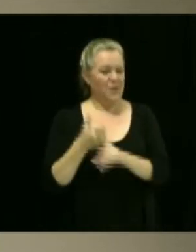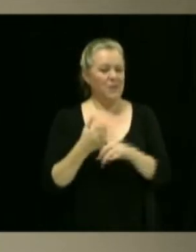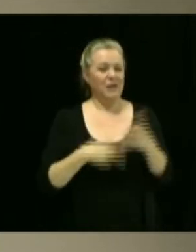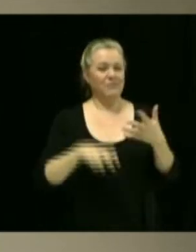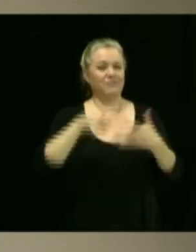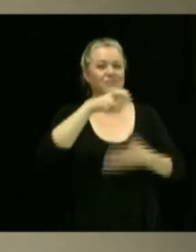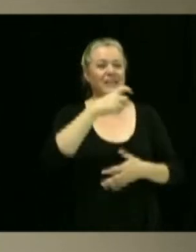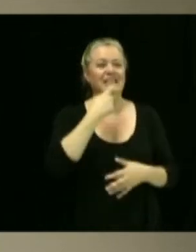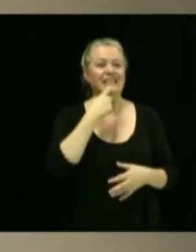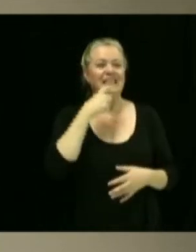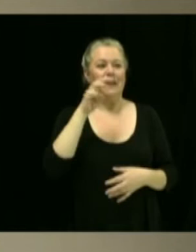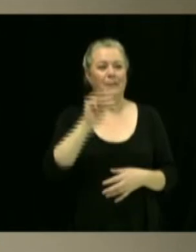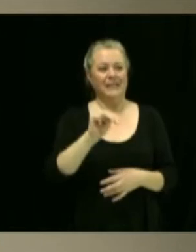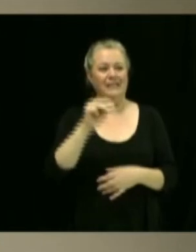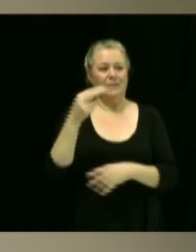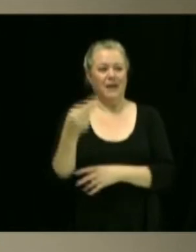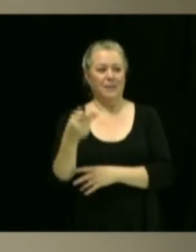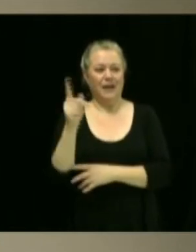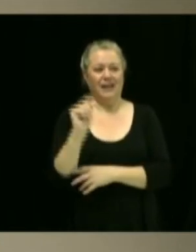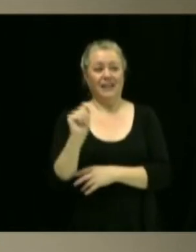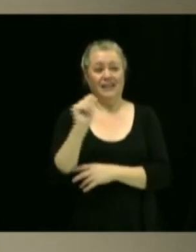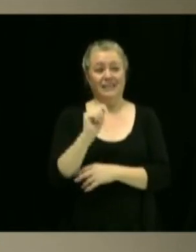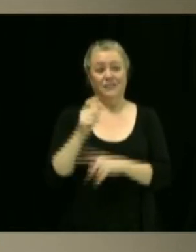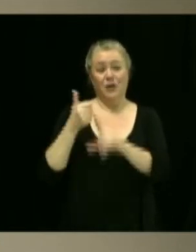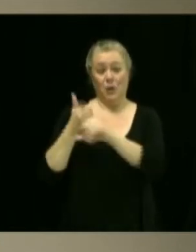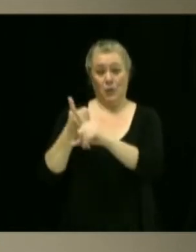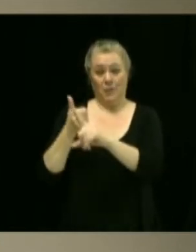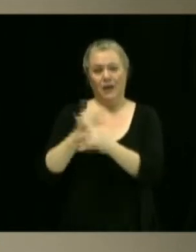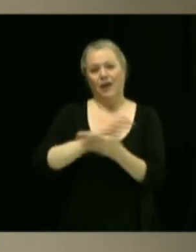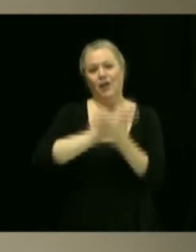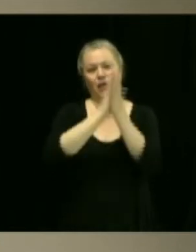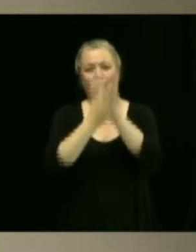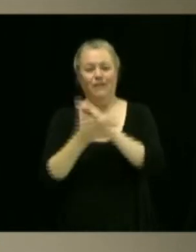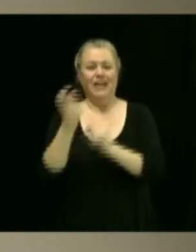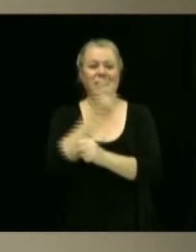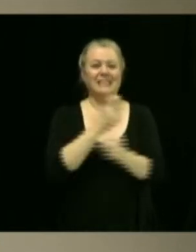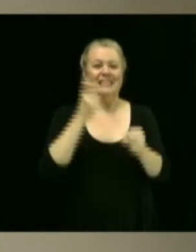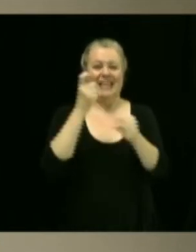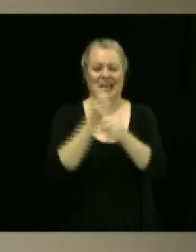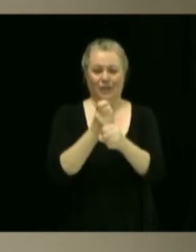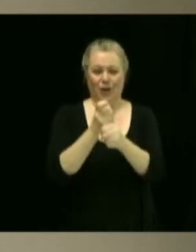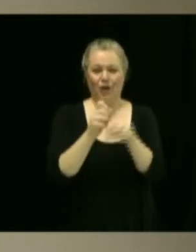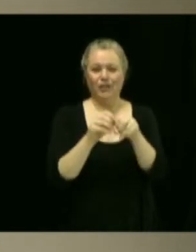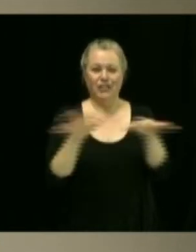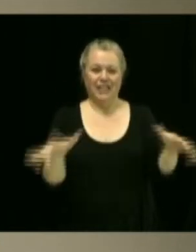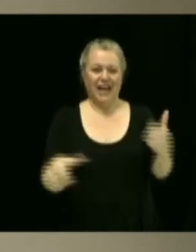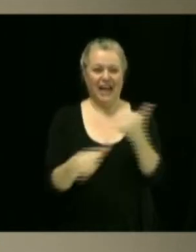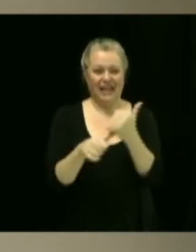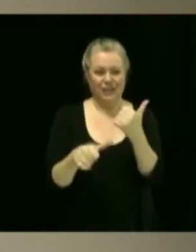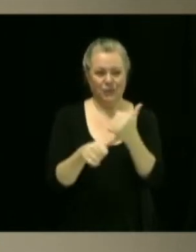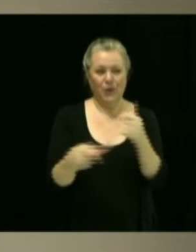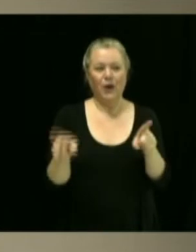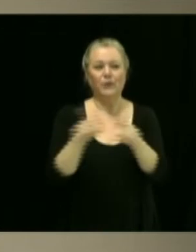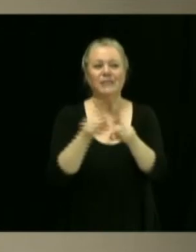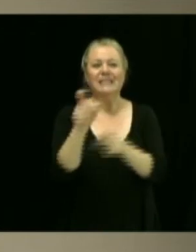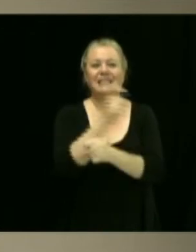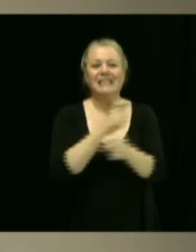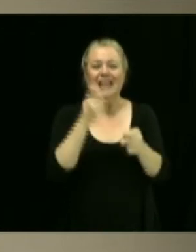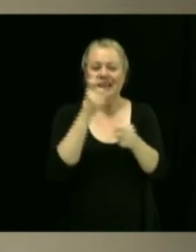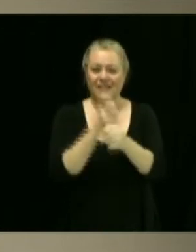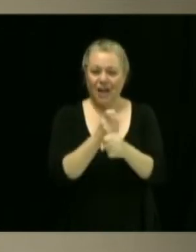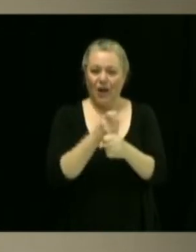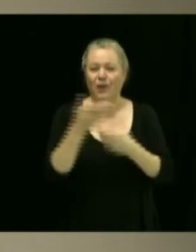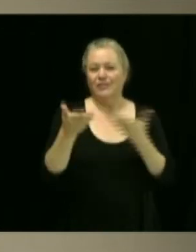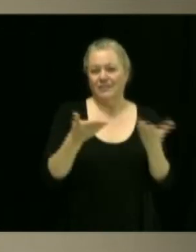'agit de Maxime Hébert-Tardy, qui est quant à lui promu au poste de directeur général adjoint et directeur du service des communications et des relations citoyennes.